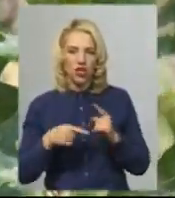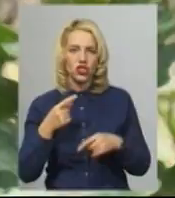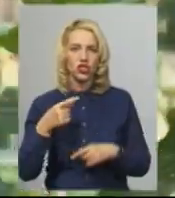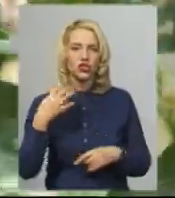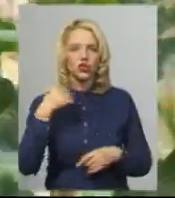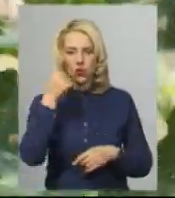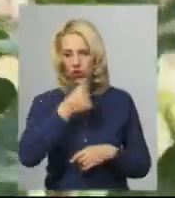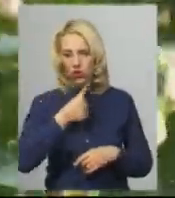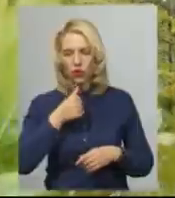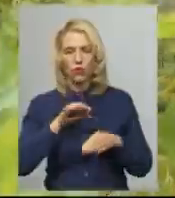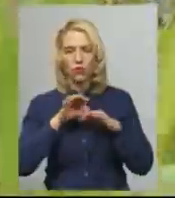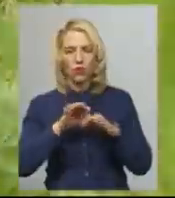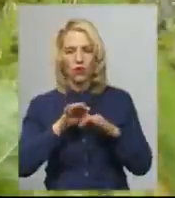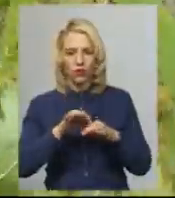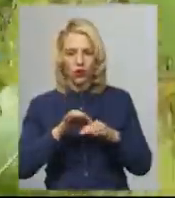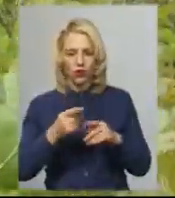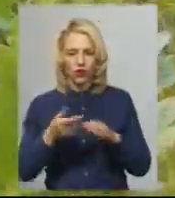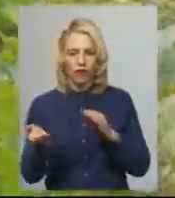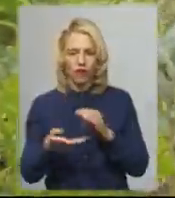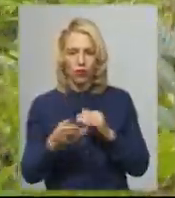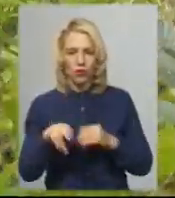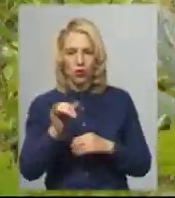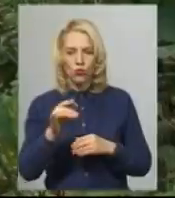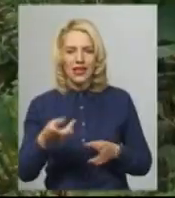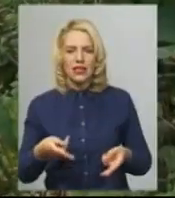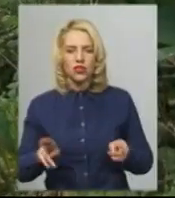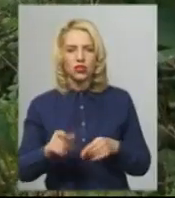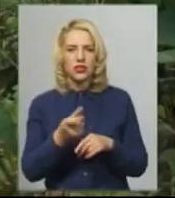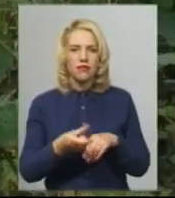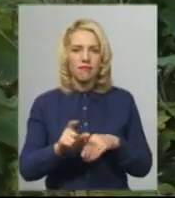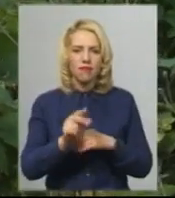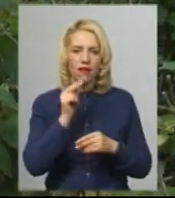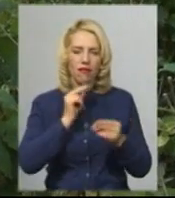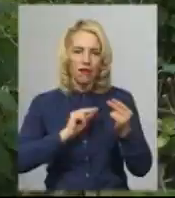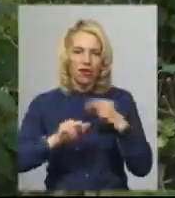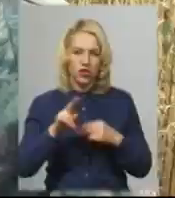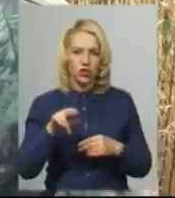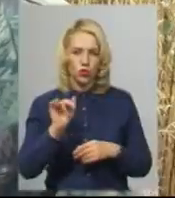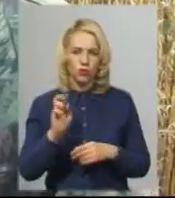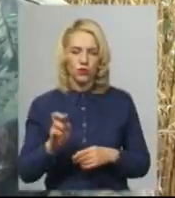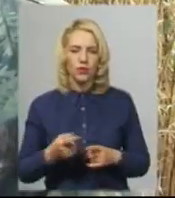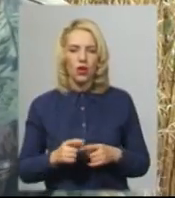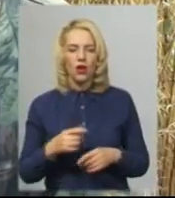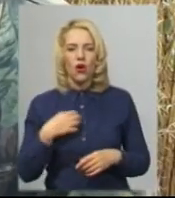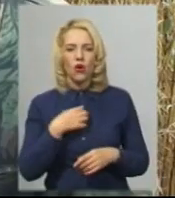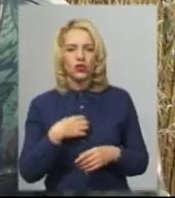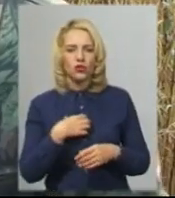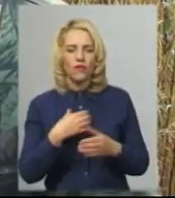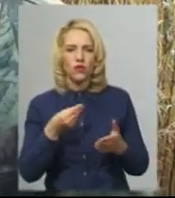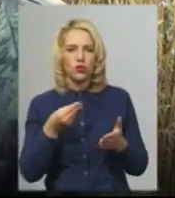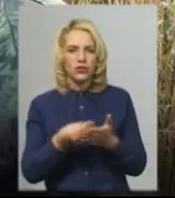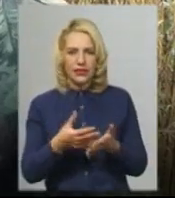лісники проводять останню виробку дубу, залишаючи найкращі та насильніші дерева, додає Олександр Гаврилюк. Основну ціну породу оставляють,